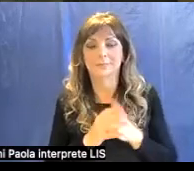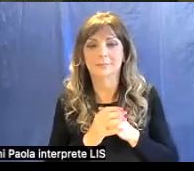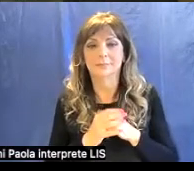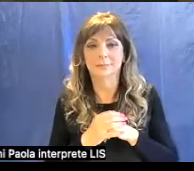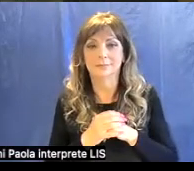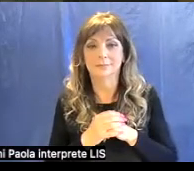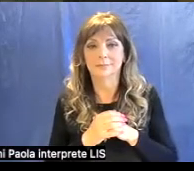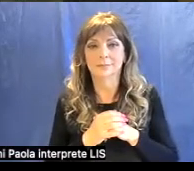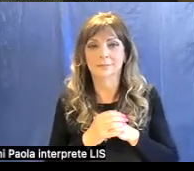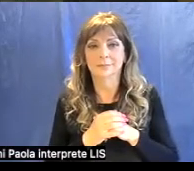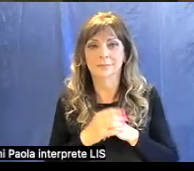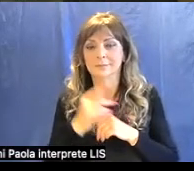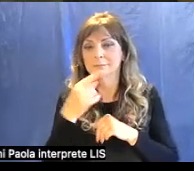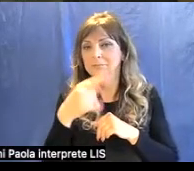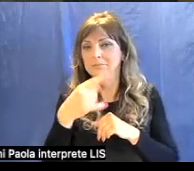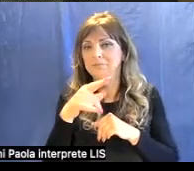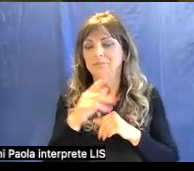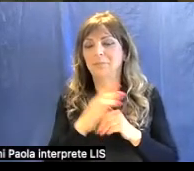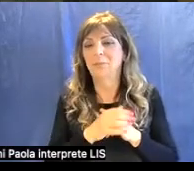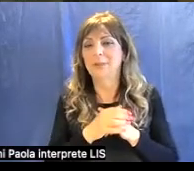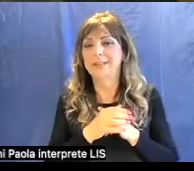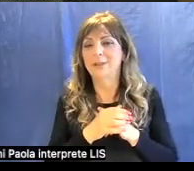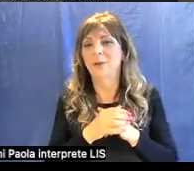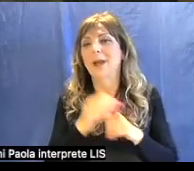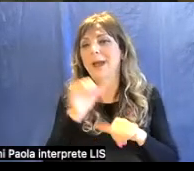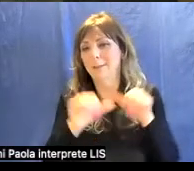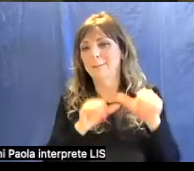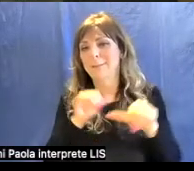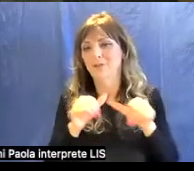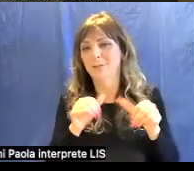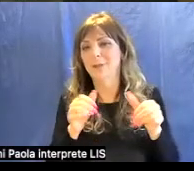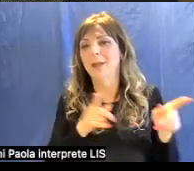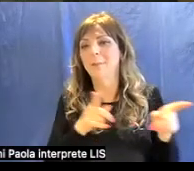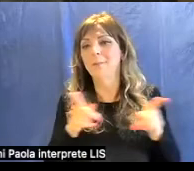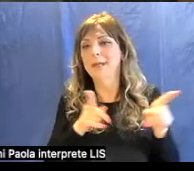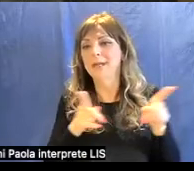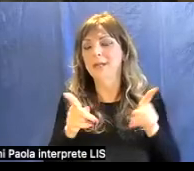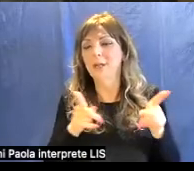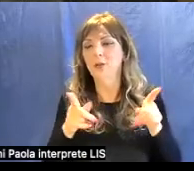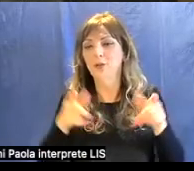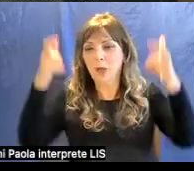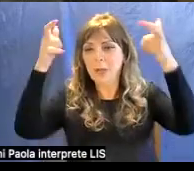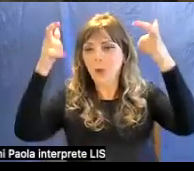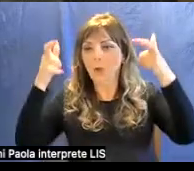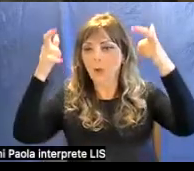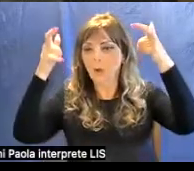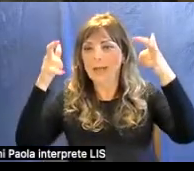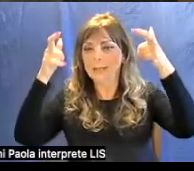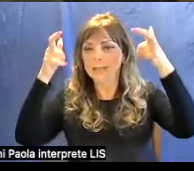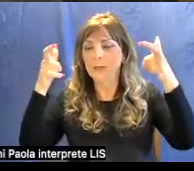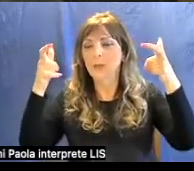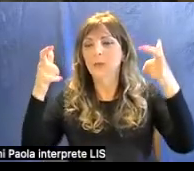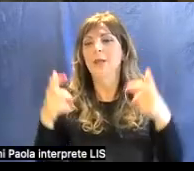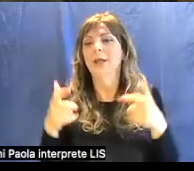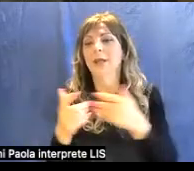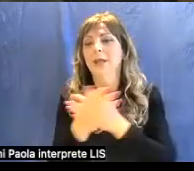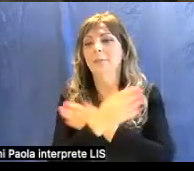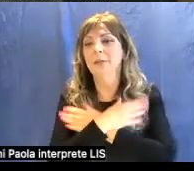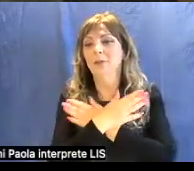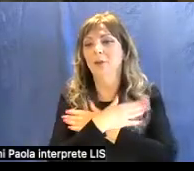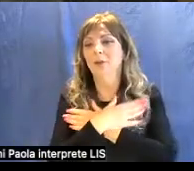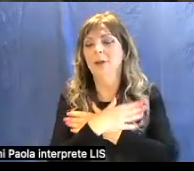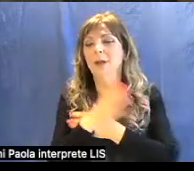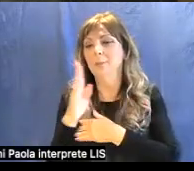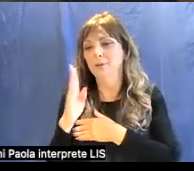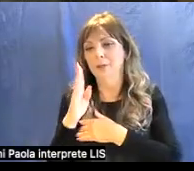questa è una cosa che cambierà però già al tempo dell'incoronazione della Vergine di Botticelli questa cosa già